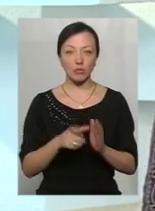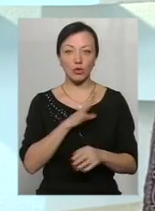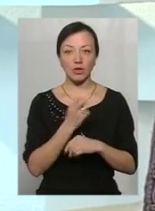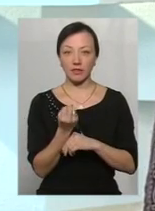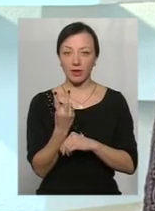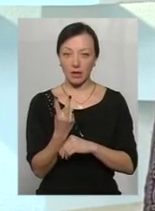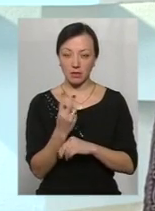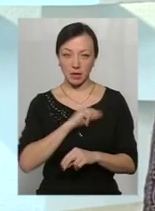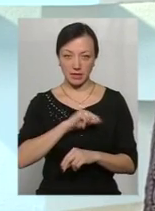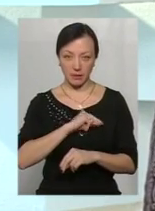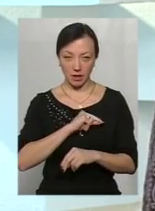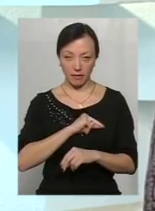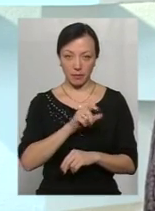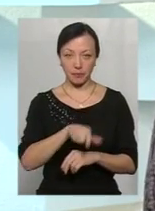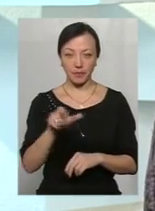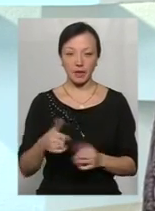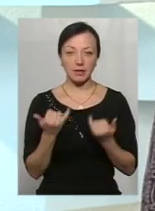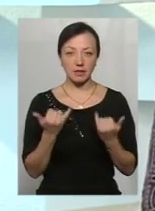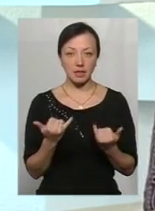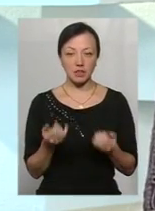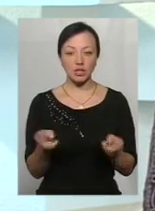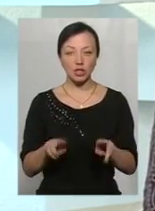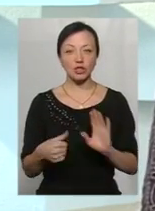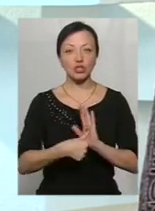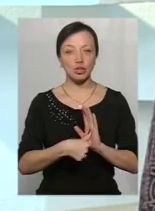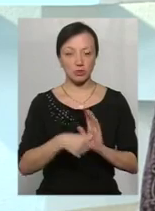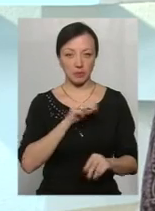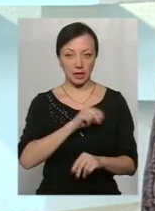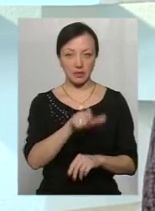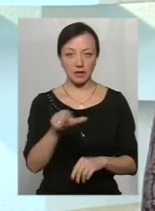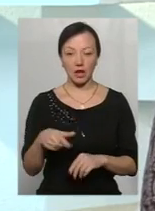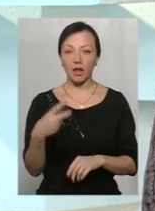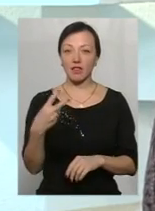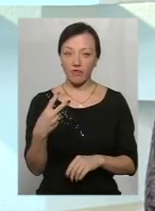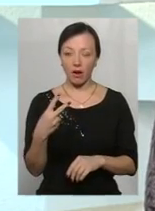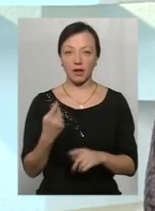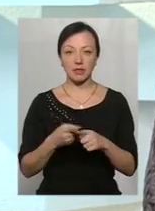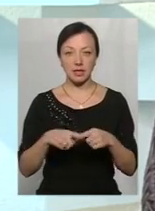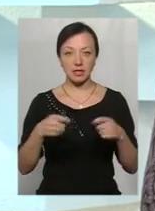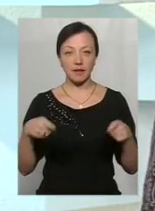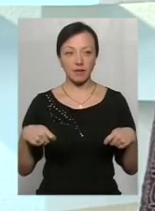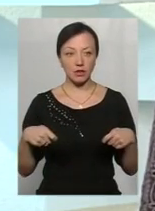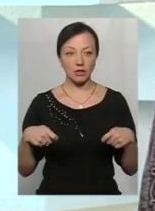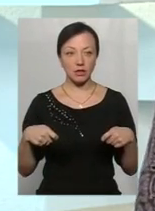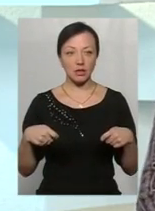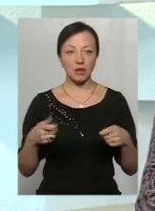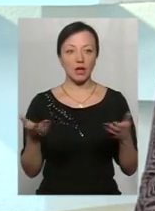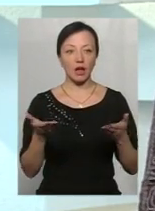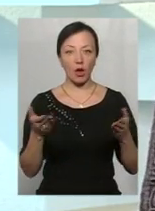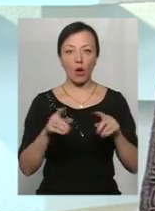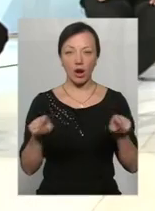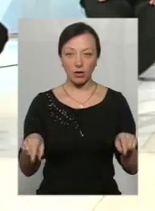12 працівників, в нас зараз лише 6. Два – це завідуючі, який